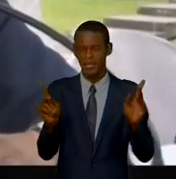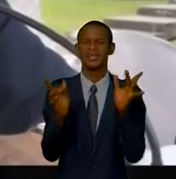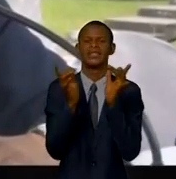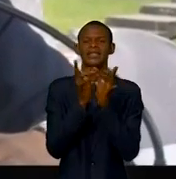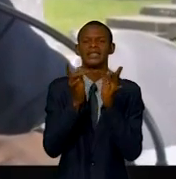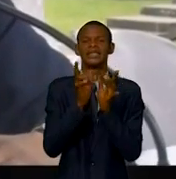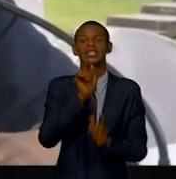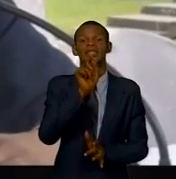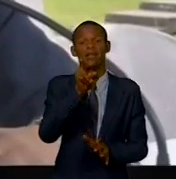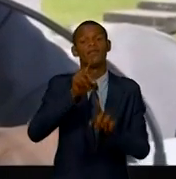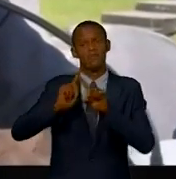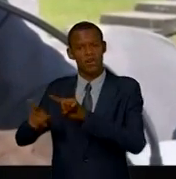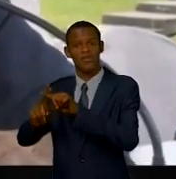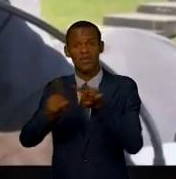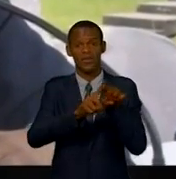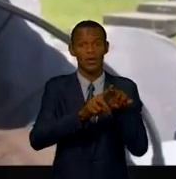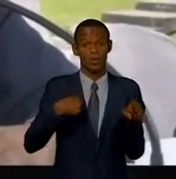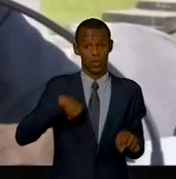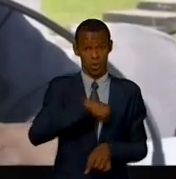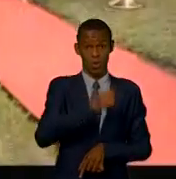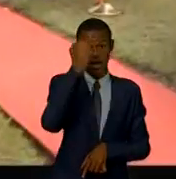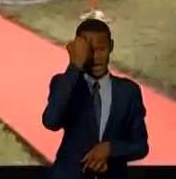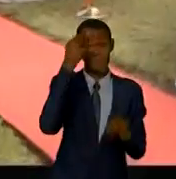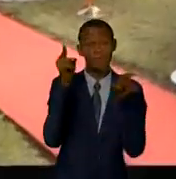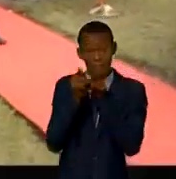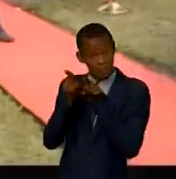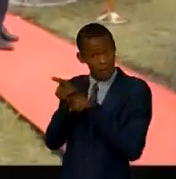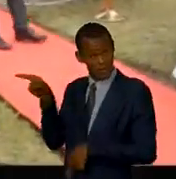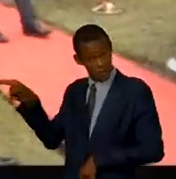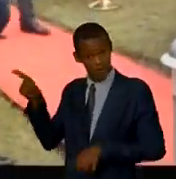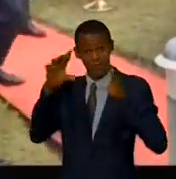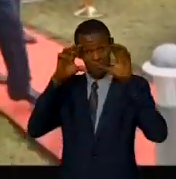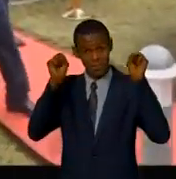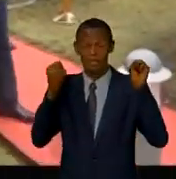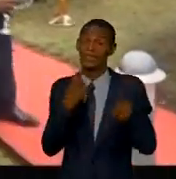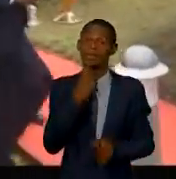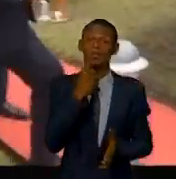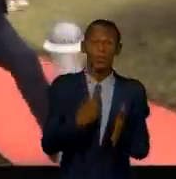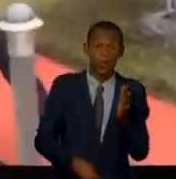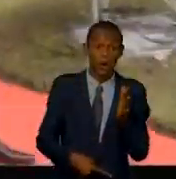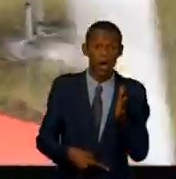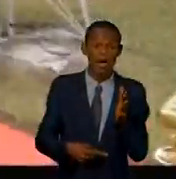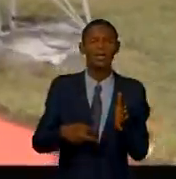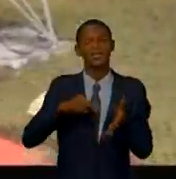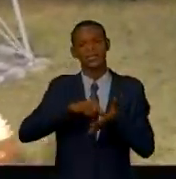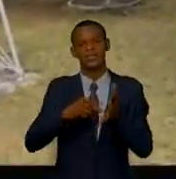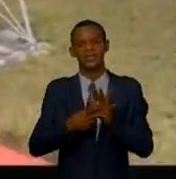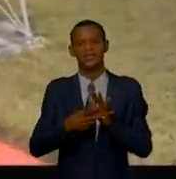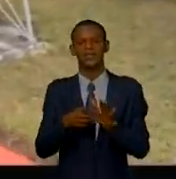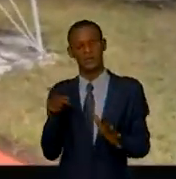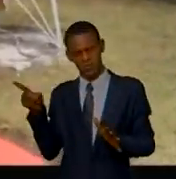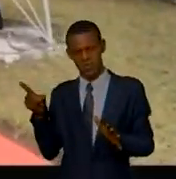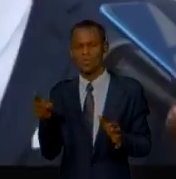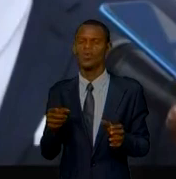'État, et qui a dit par ailleurs que le quatrième pouvoir doit véritablement jouer son rôle de quatrième pouvoir. Nous